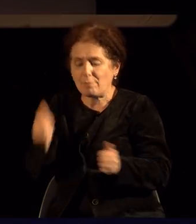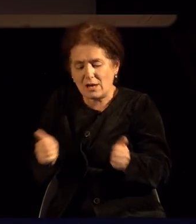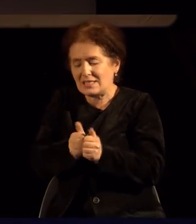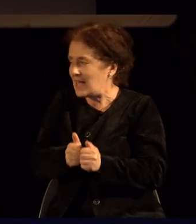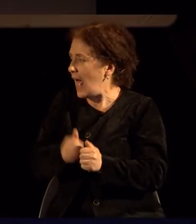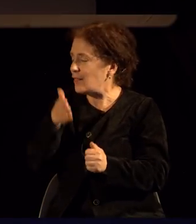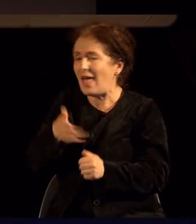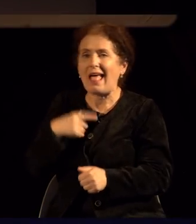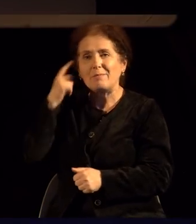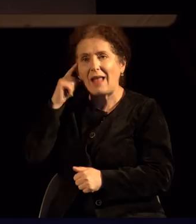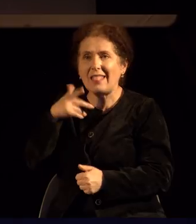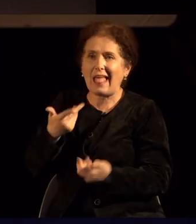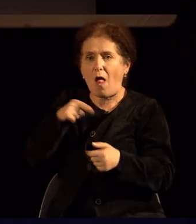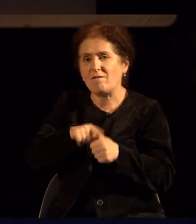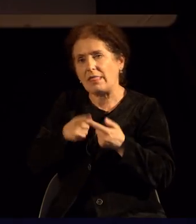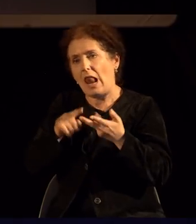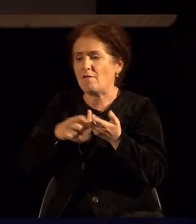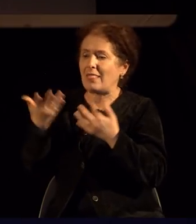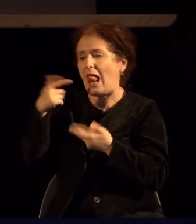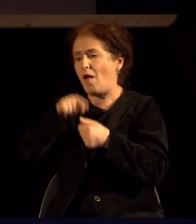урнисаат чинот